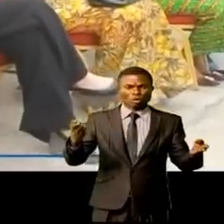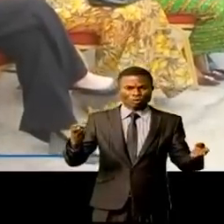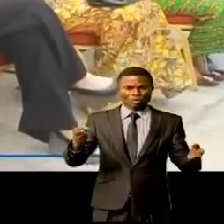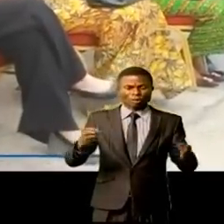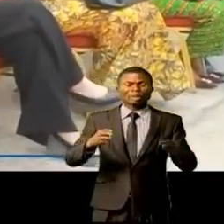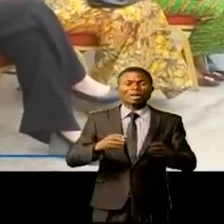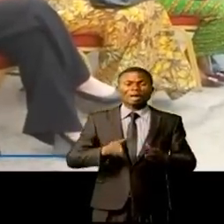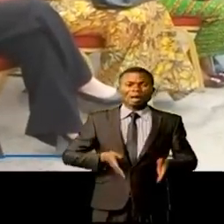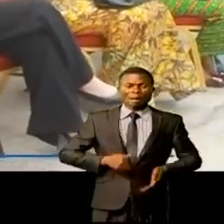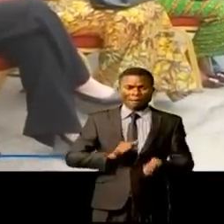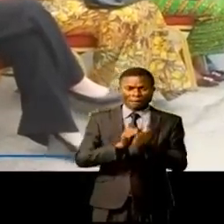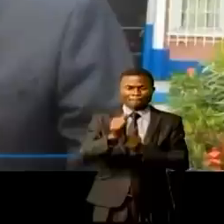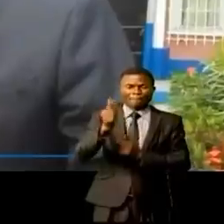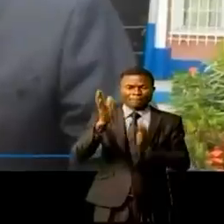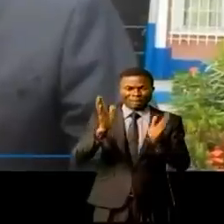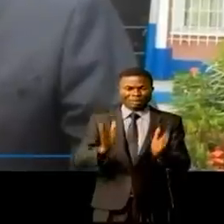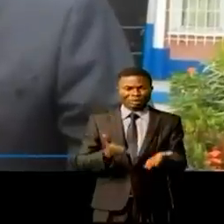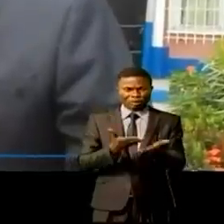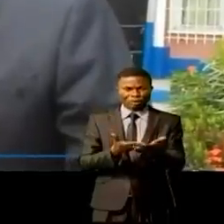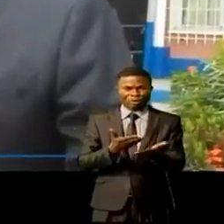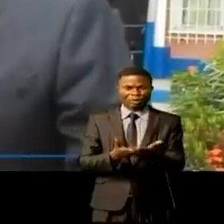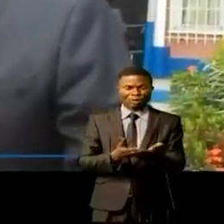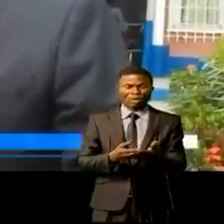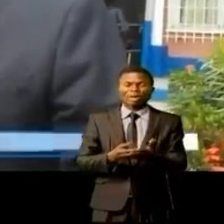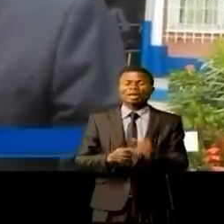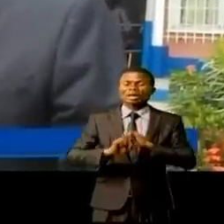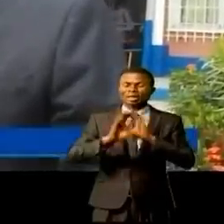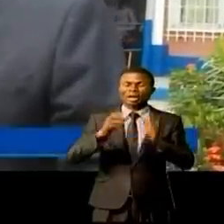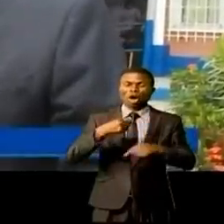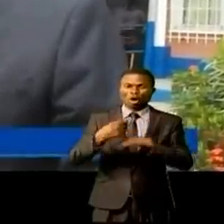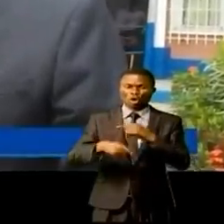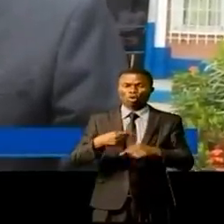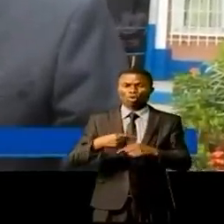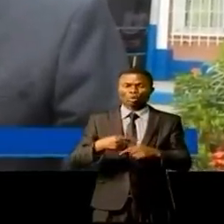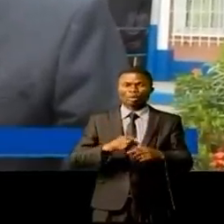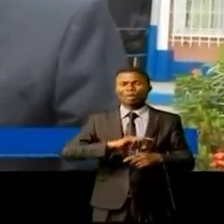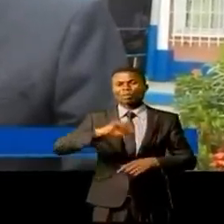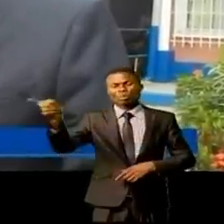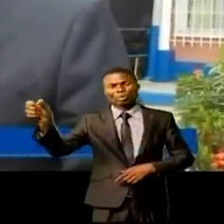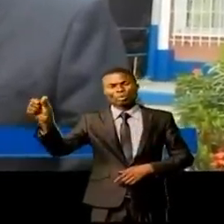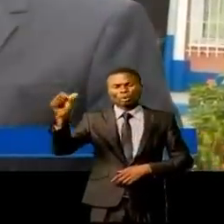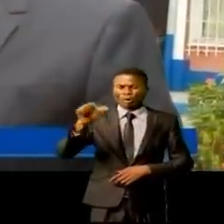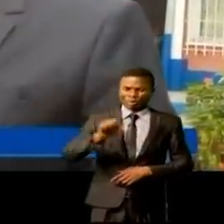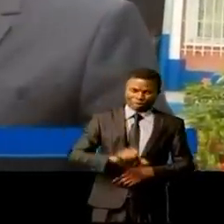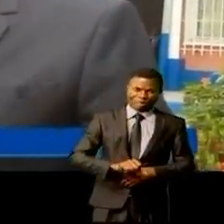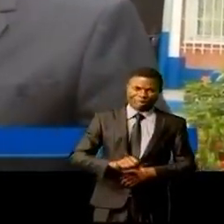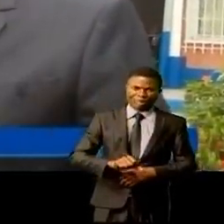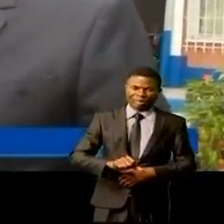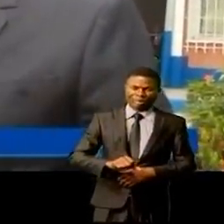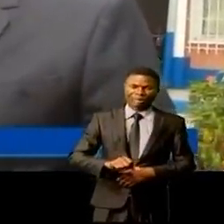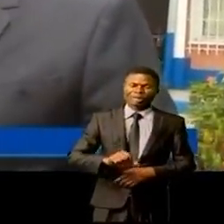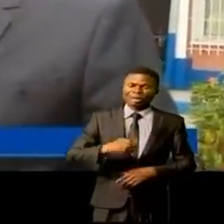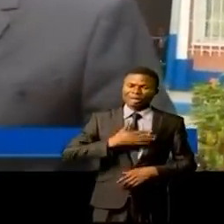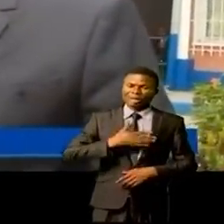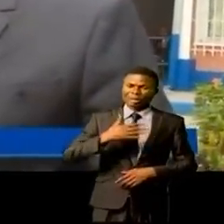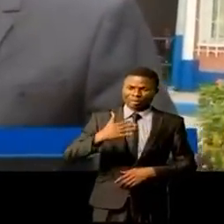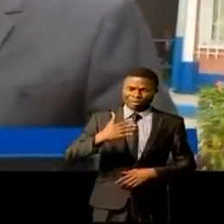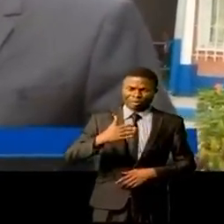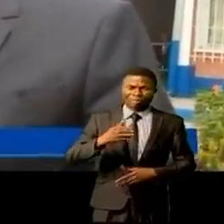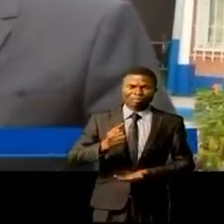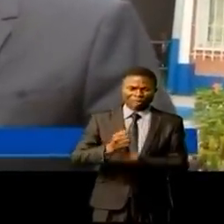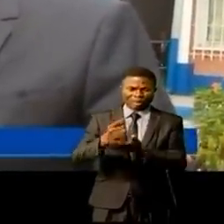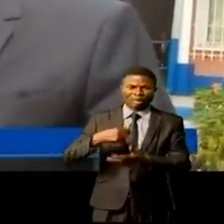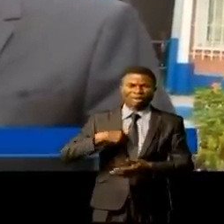passagers du beach Ngobila, soit au départ comme à l'arrivée, qui va essayer de nous permettre d